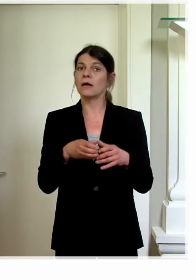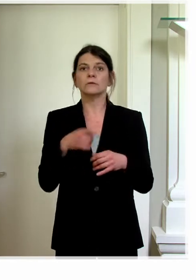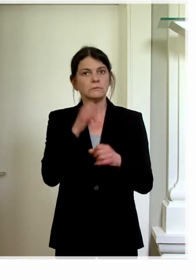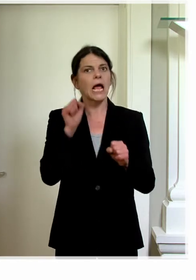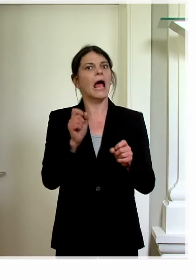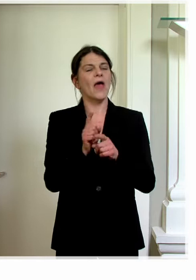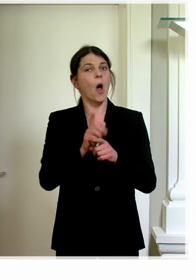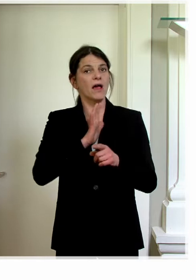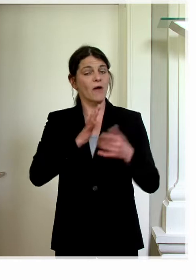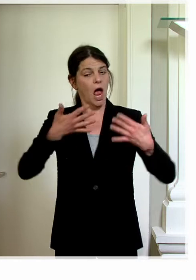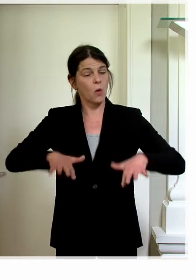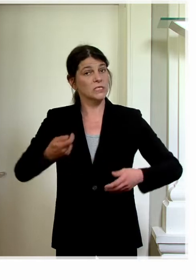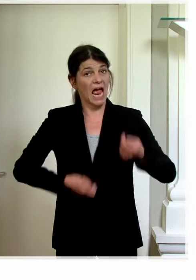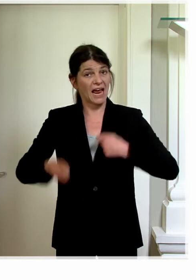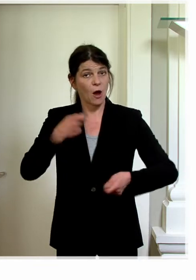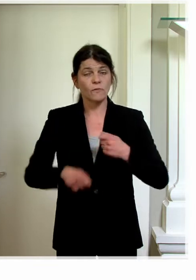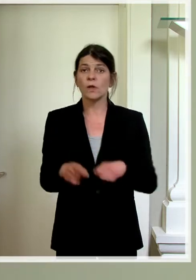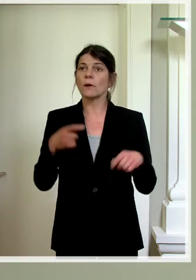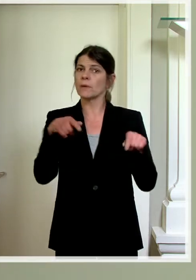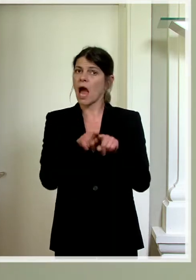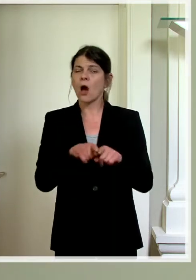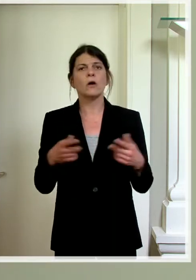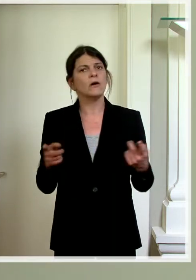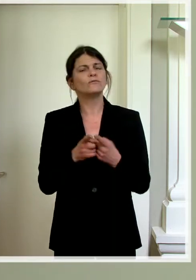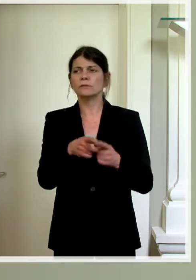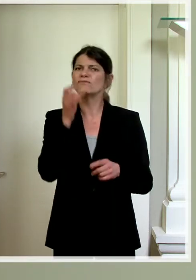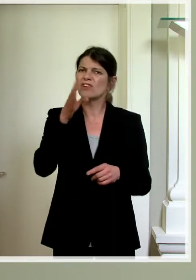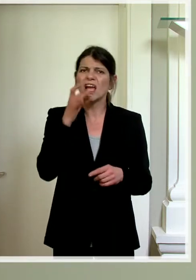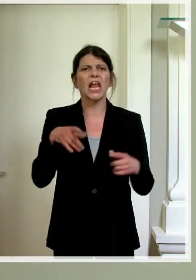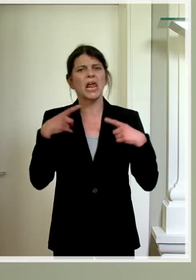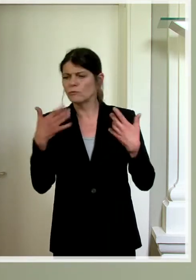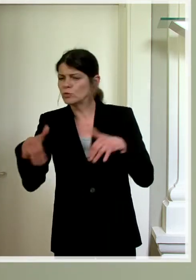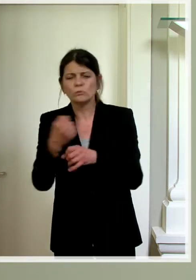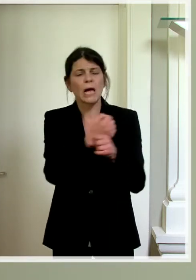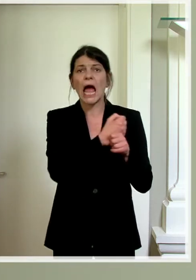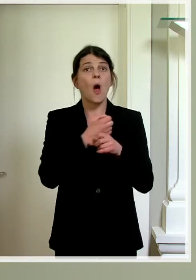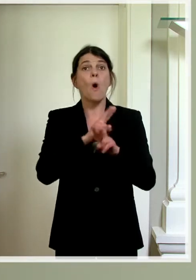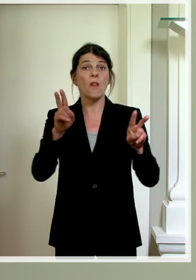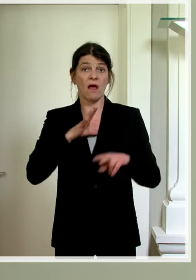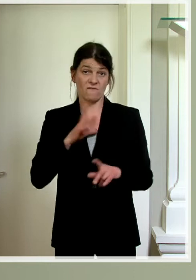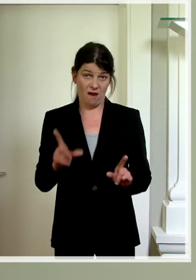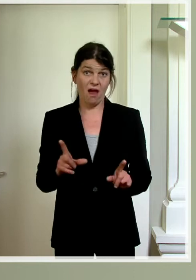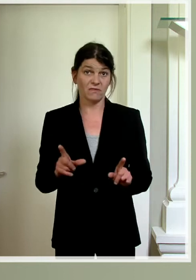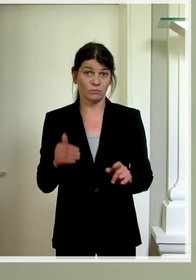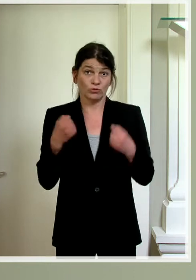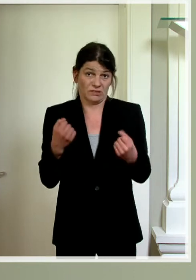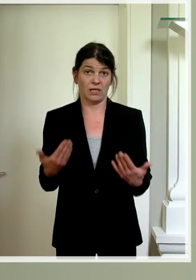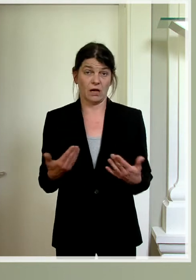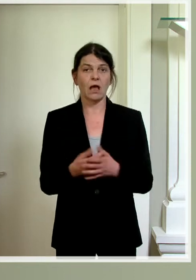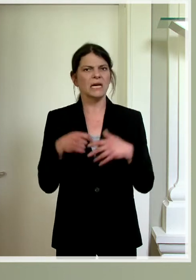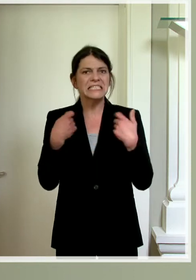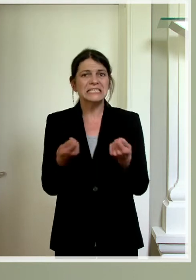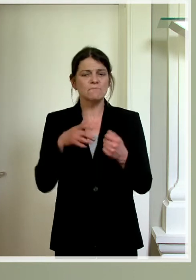gefahrlos einkaufen können und gefahrlos den Verrichtungen des täglichen Lebens nachgehen können. Es wird aber